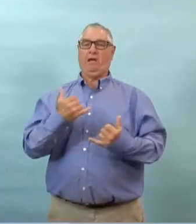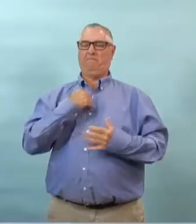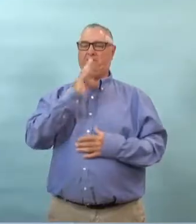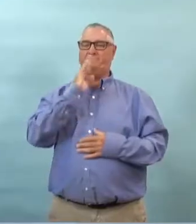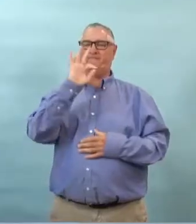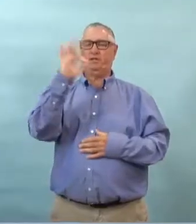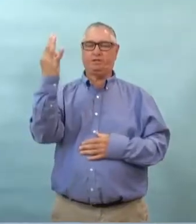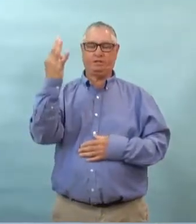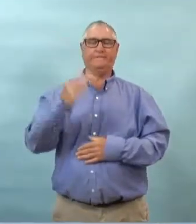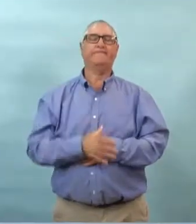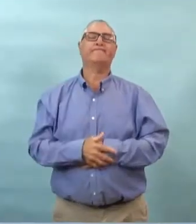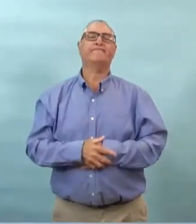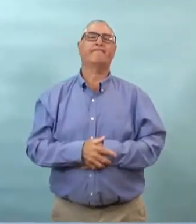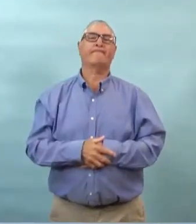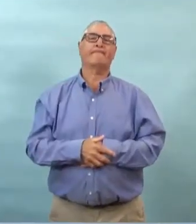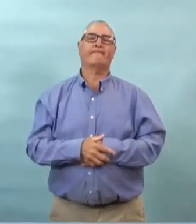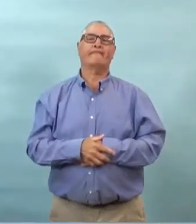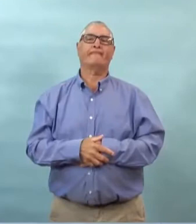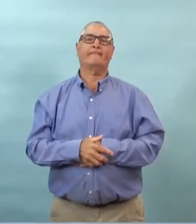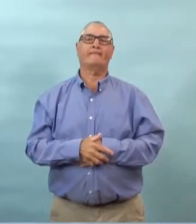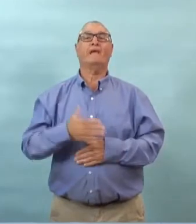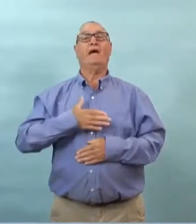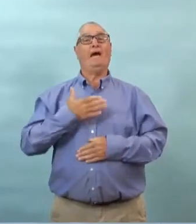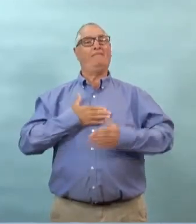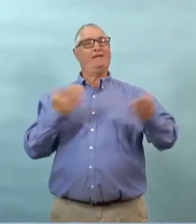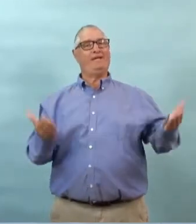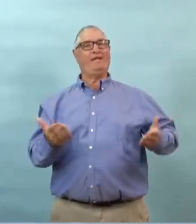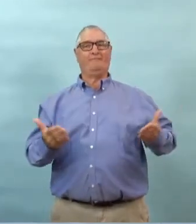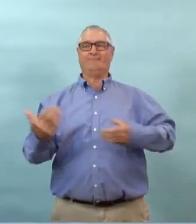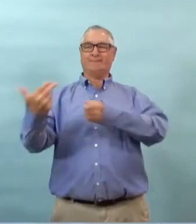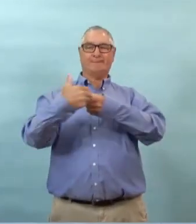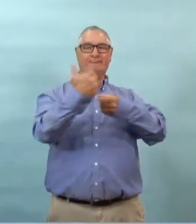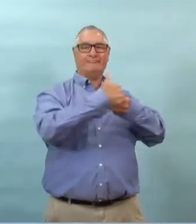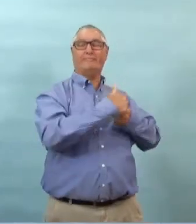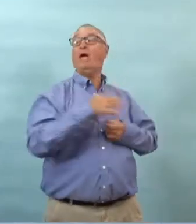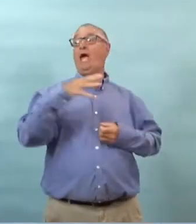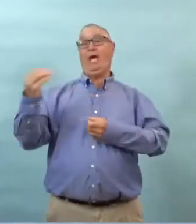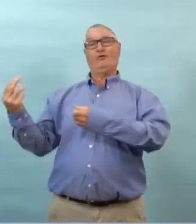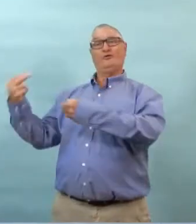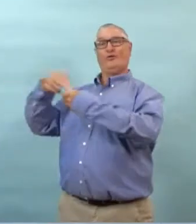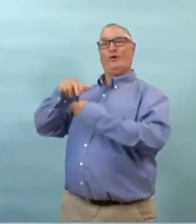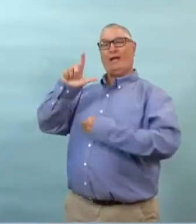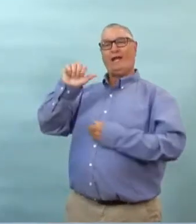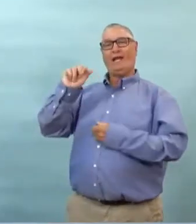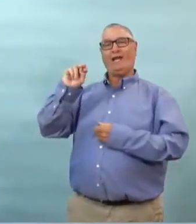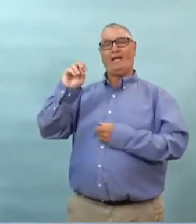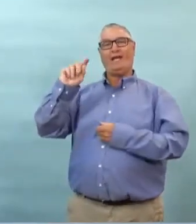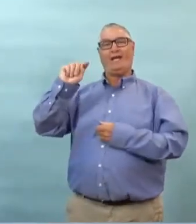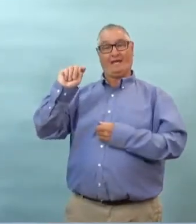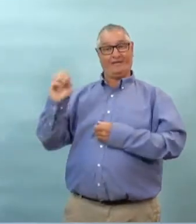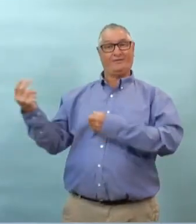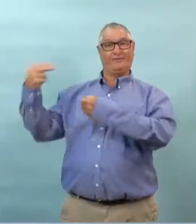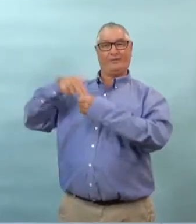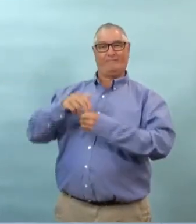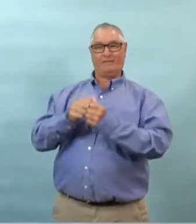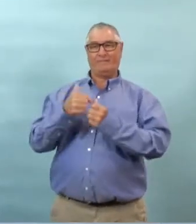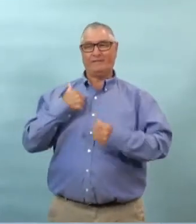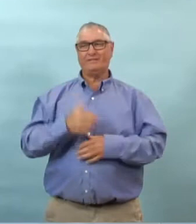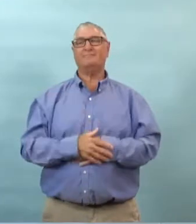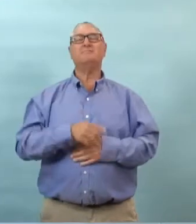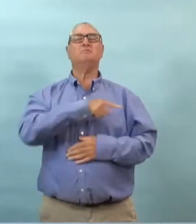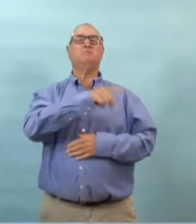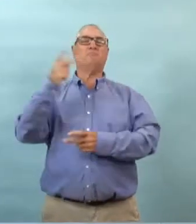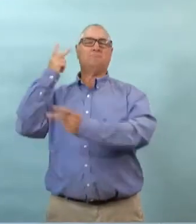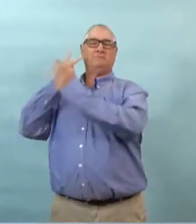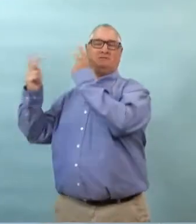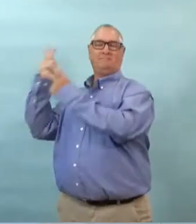bonjour tout le monde bonjour tout le monde je suis ravi d'être ici aujourd'hui avec l'année de saragossa un nom et un visage que tous